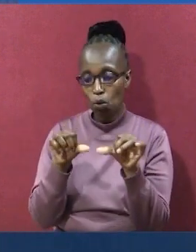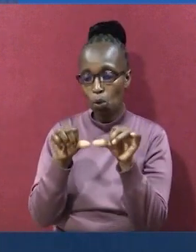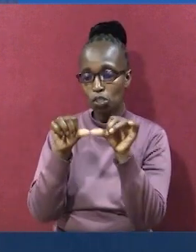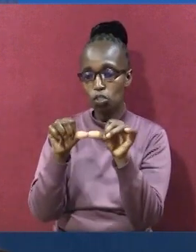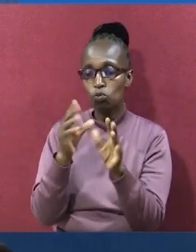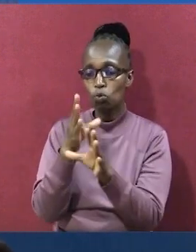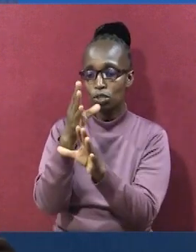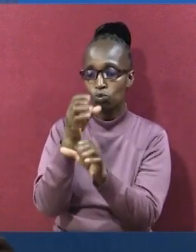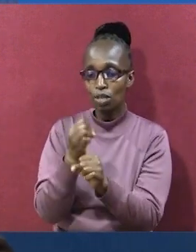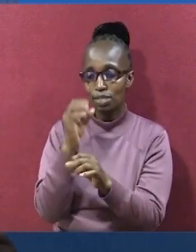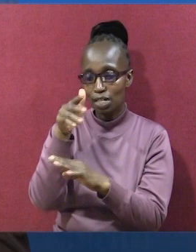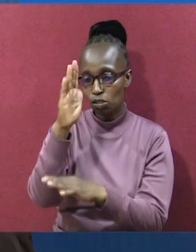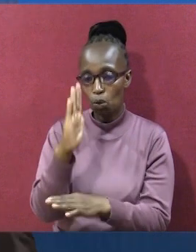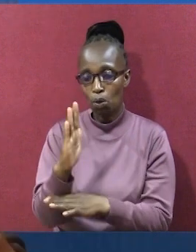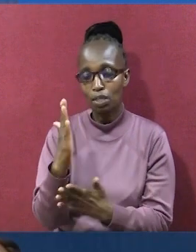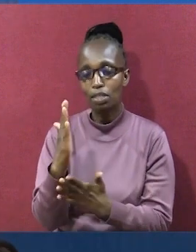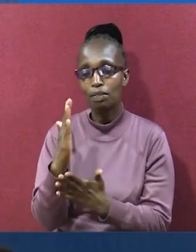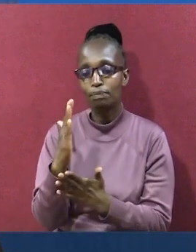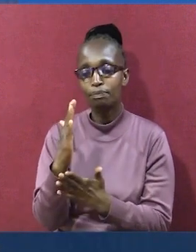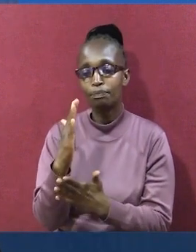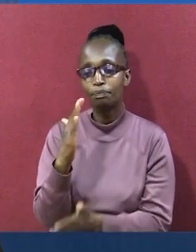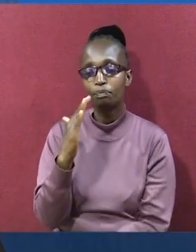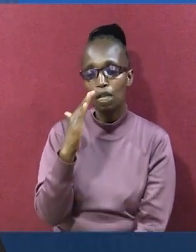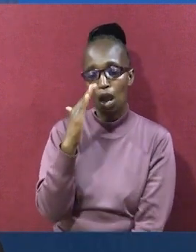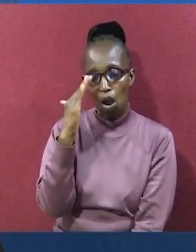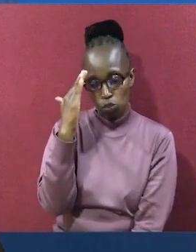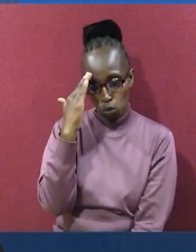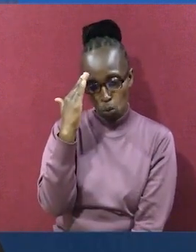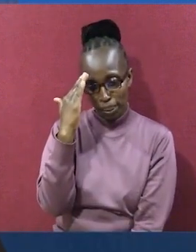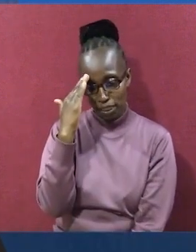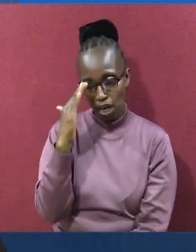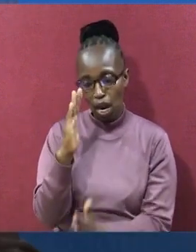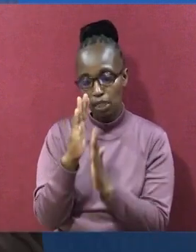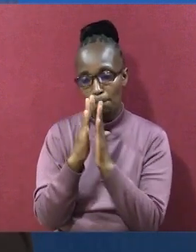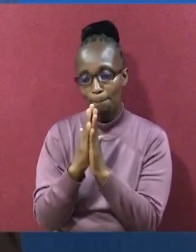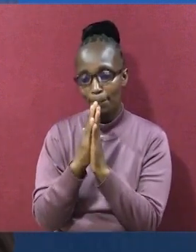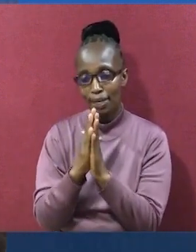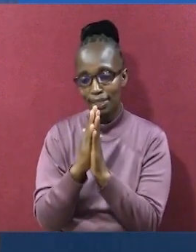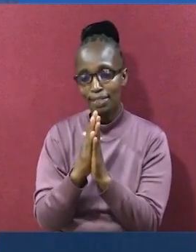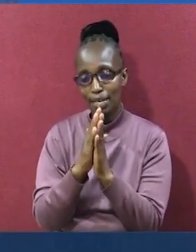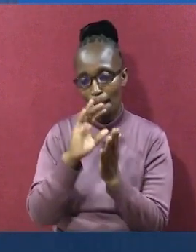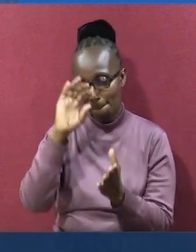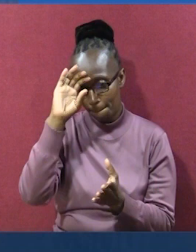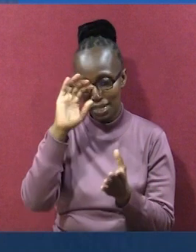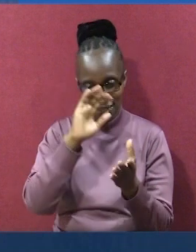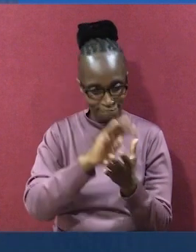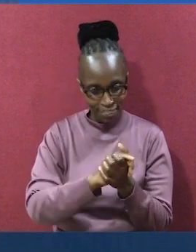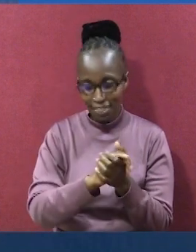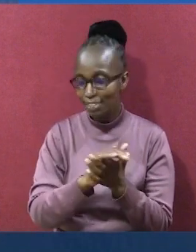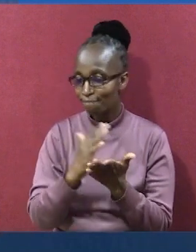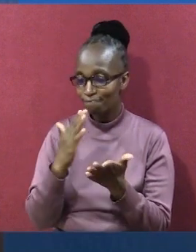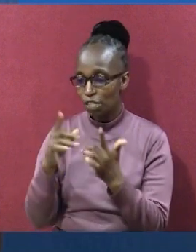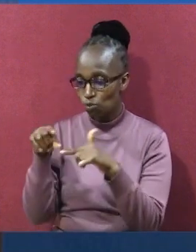na kuyashinda. Hivo basi. Endelea na kumtumainia. Ukimuayani umuombe tu